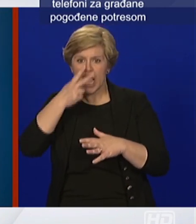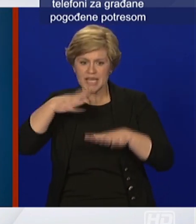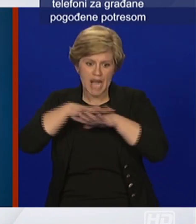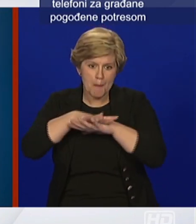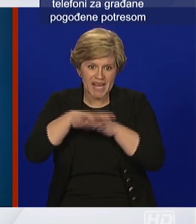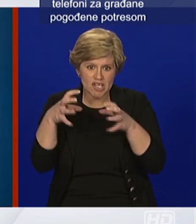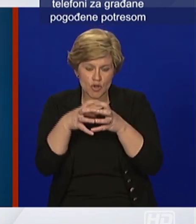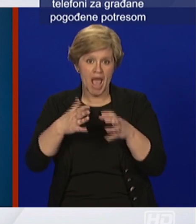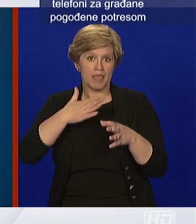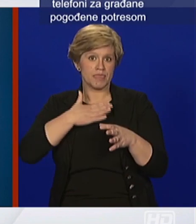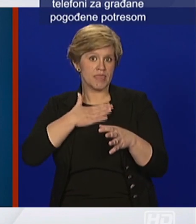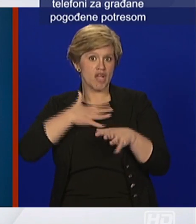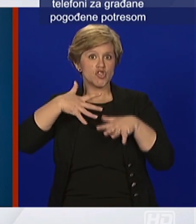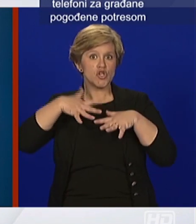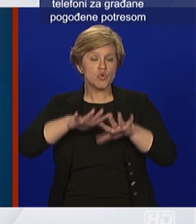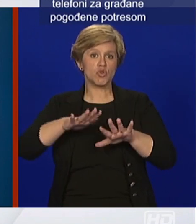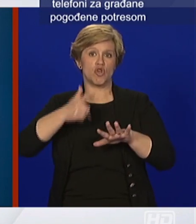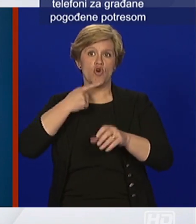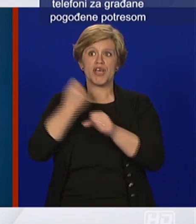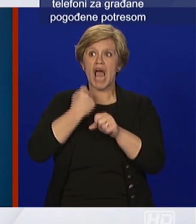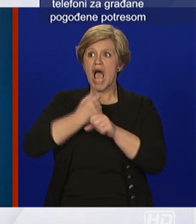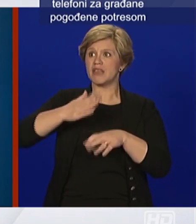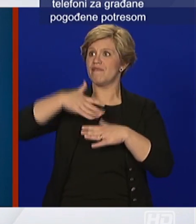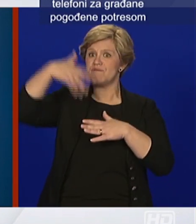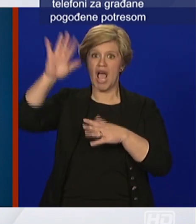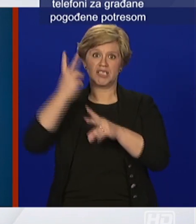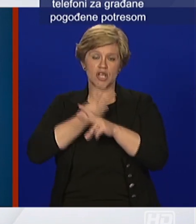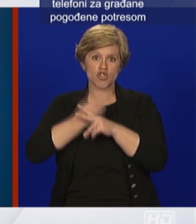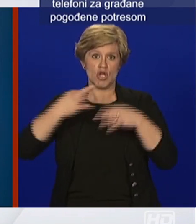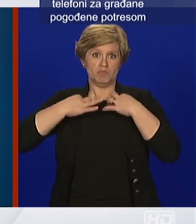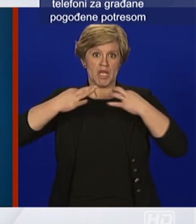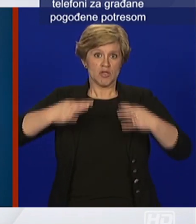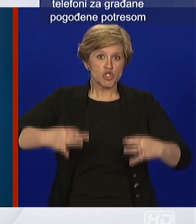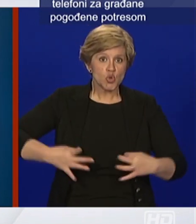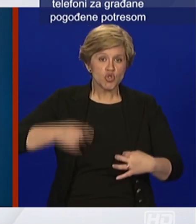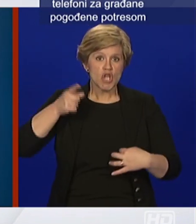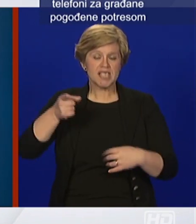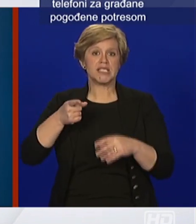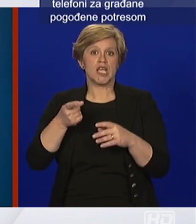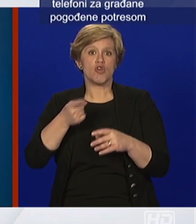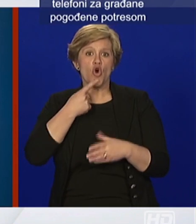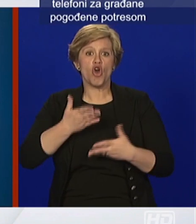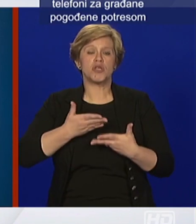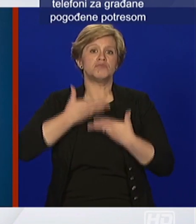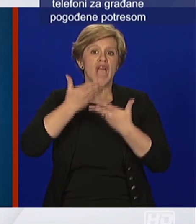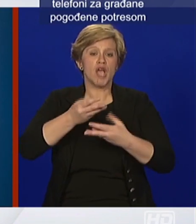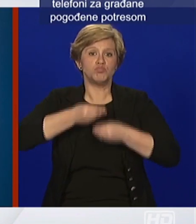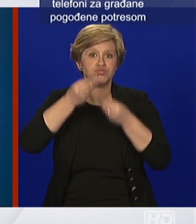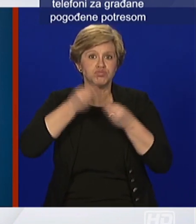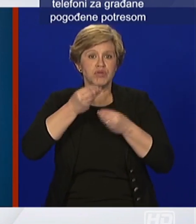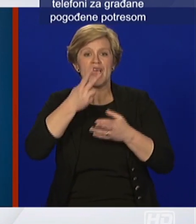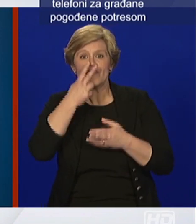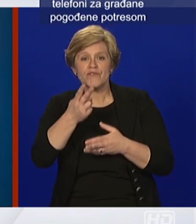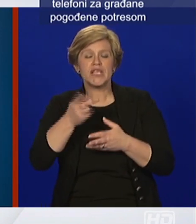koji radi u inozemstvu, a koji su stručnjaci za javno zdravstvo i za epidemiologiju ocijenjuju. Mi mislimo da smo na vrijeme